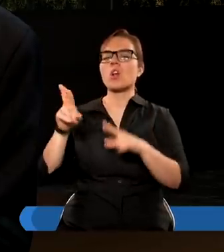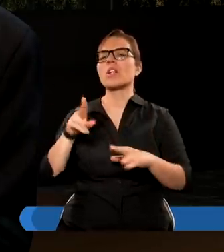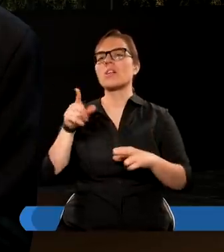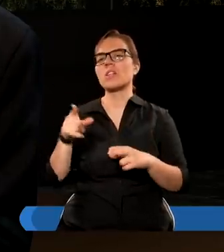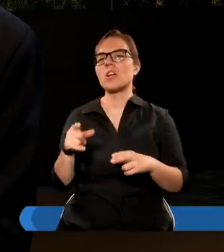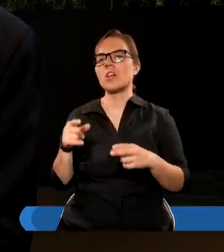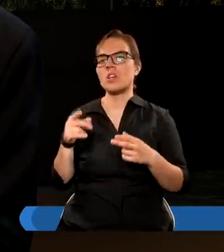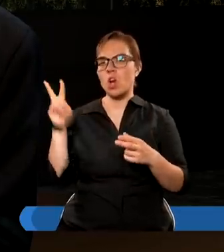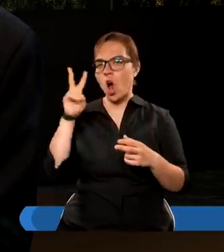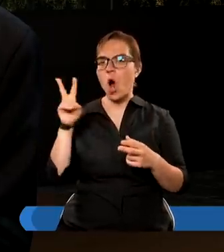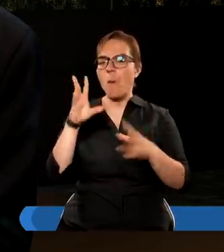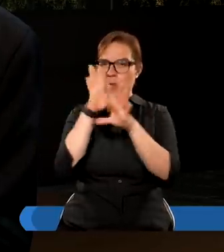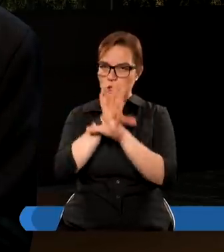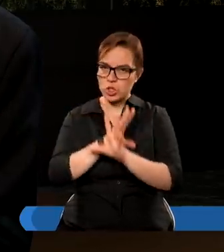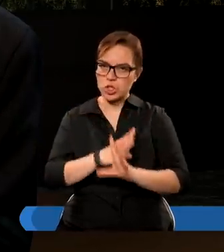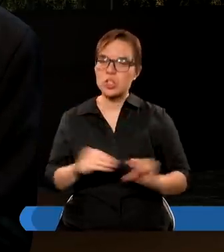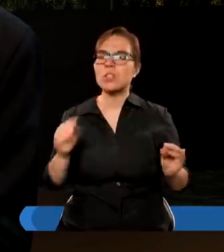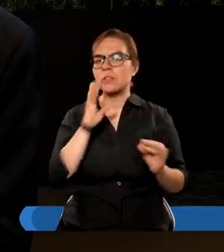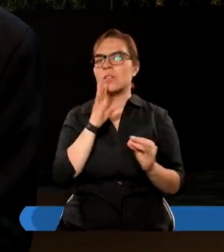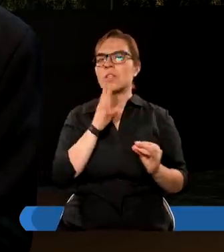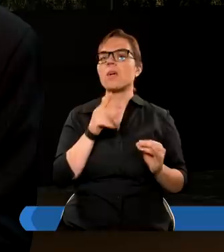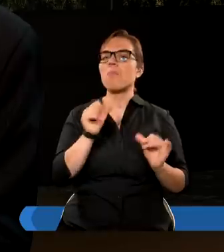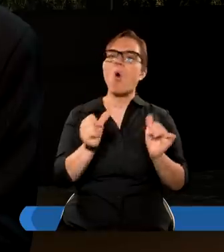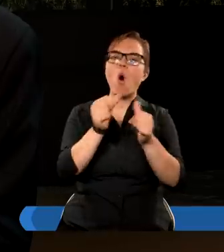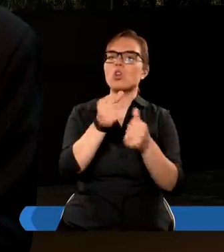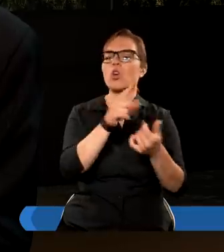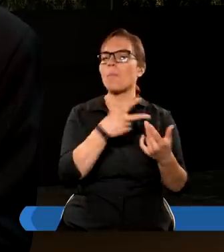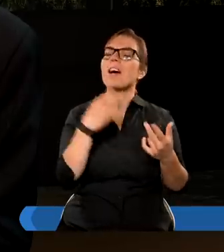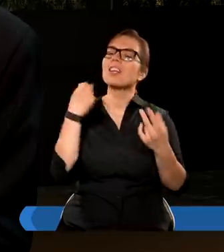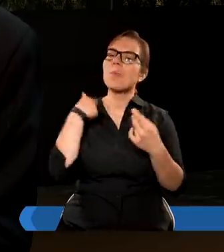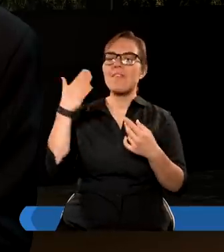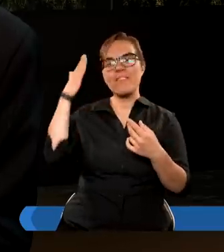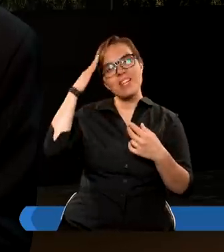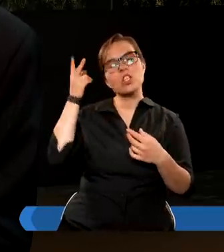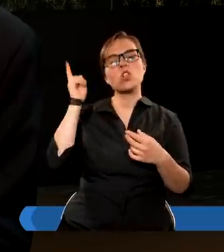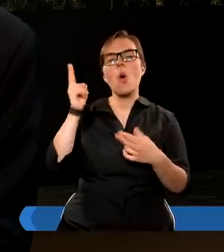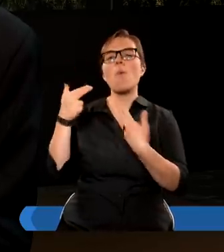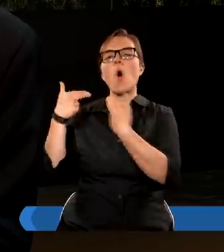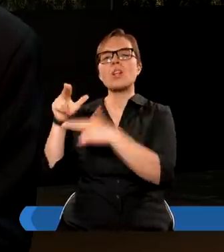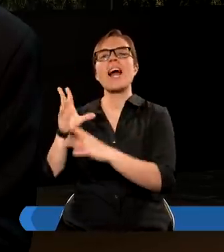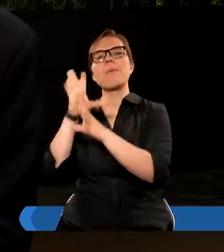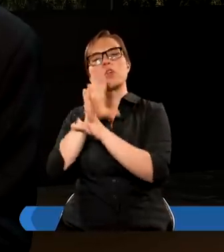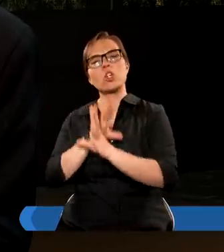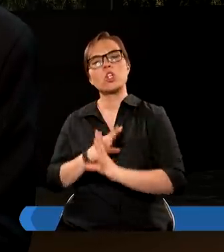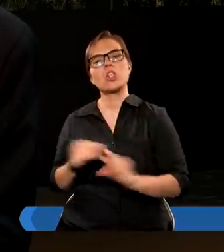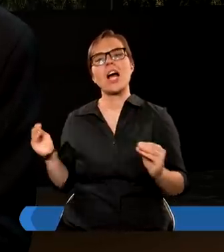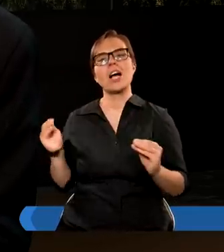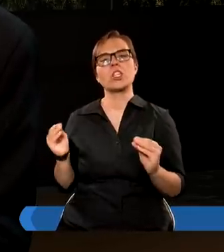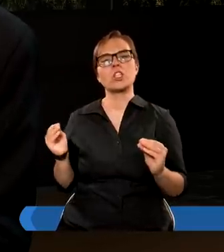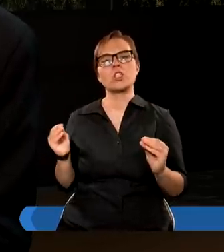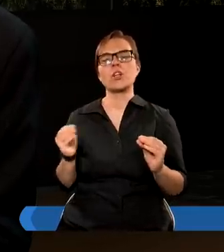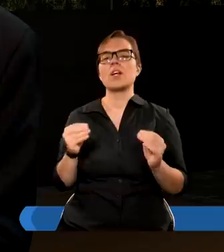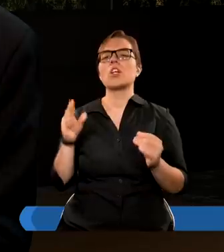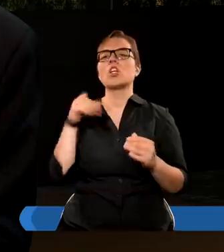kłaniać się tak, że nie oddawać komuś czci, że w zasadzie wybór, komu oddajemy cześć jest niezwykle ważny i za chwilę może to